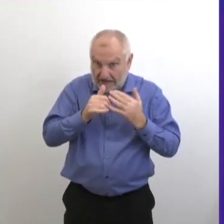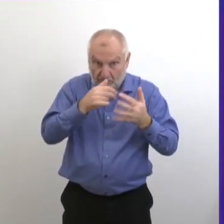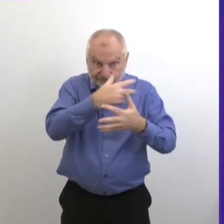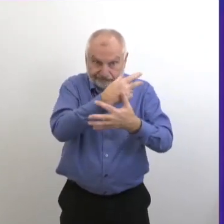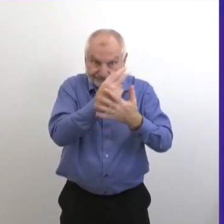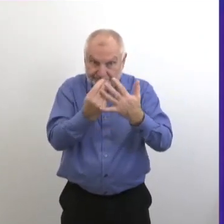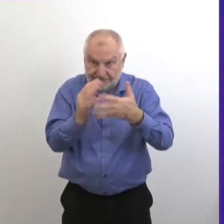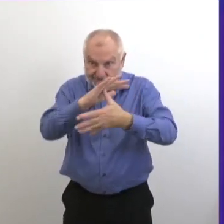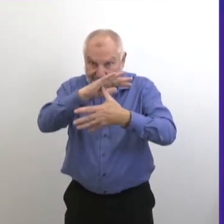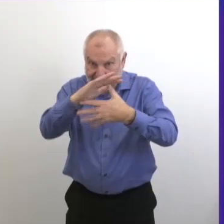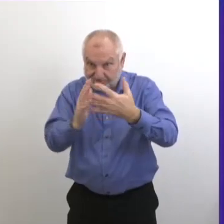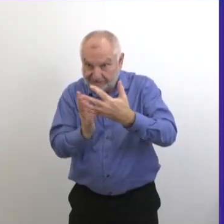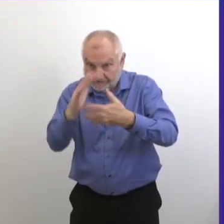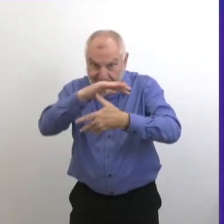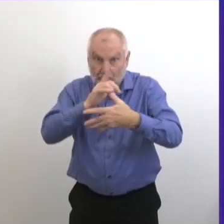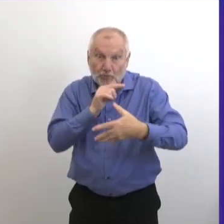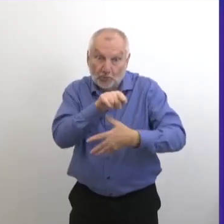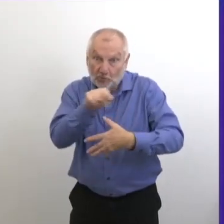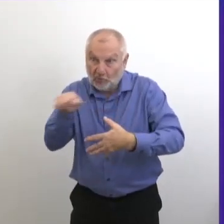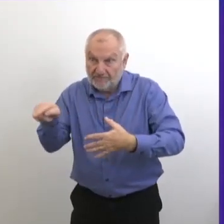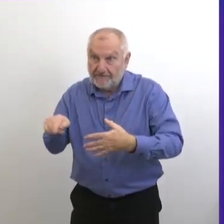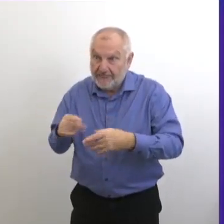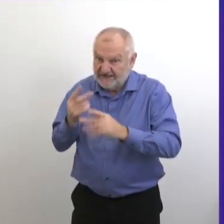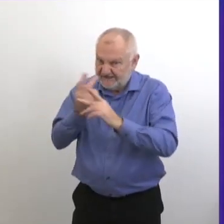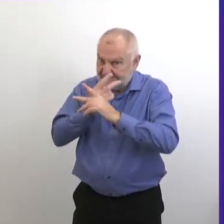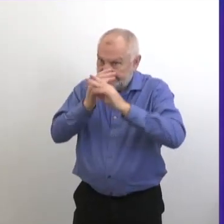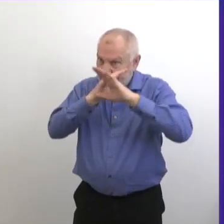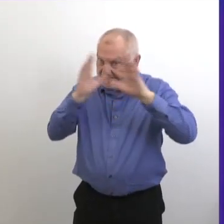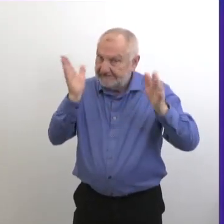il nous faut aussi examiner la logistique par rapport à ça.